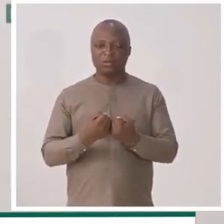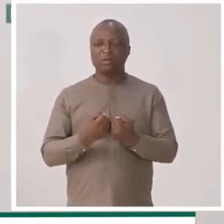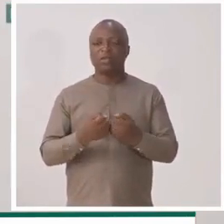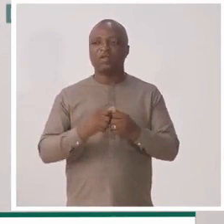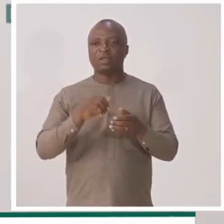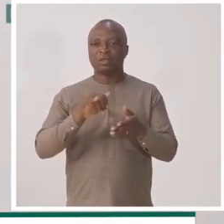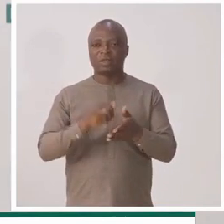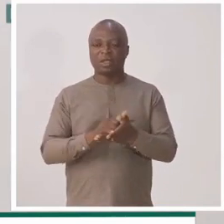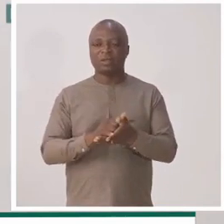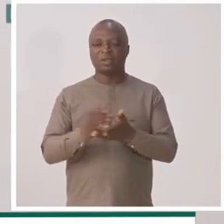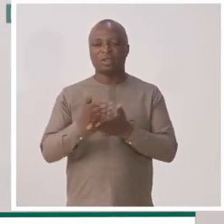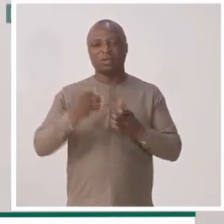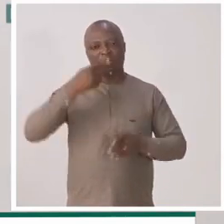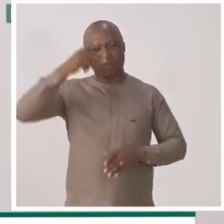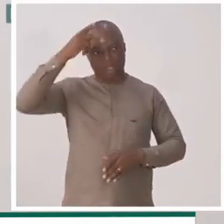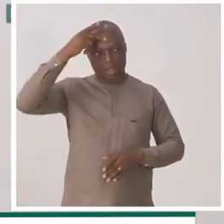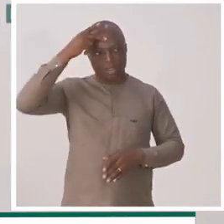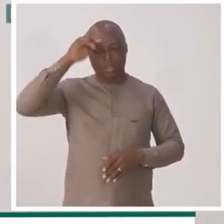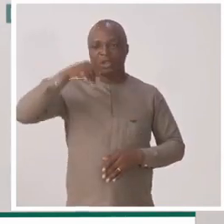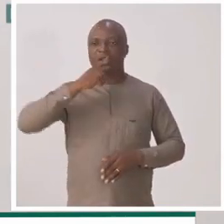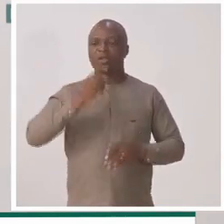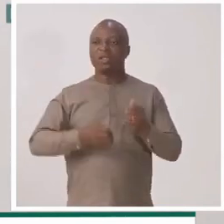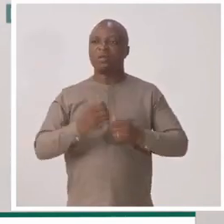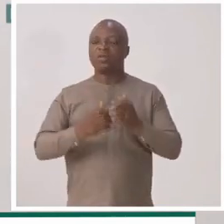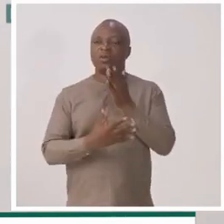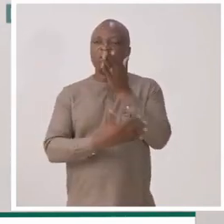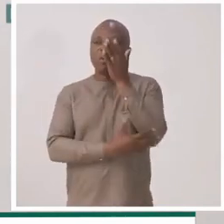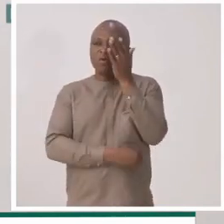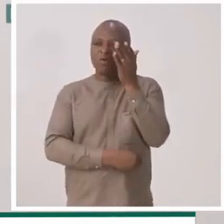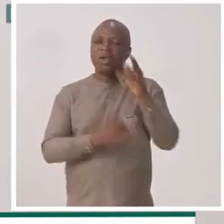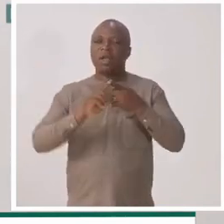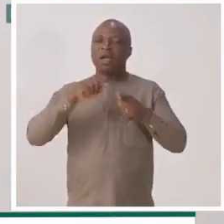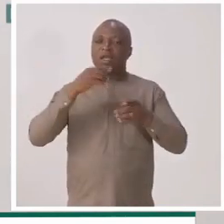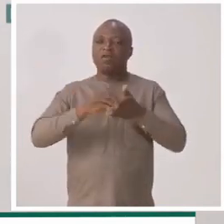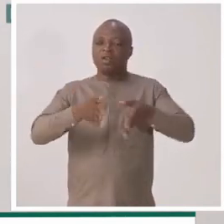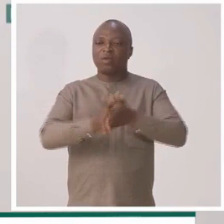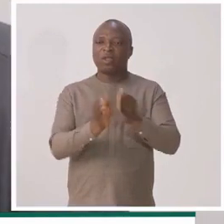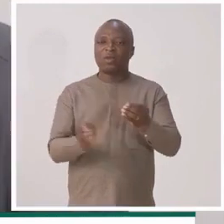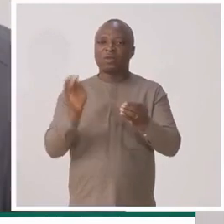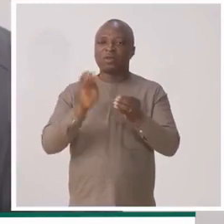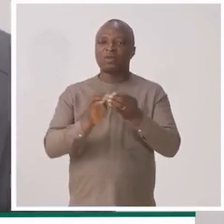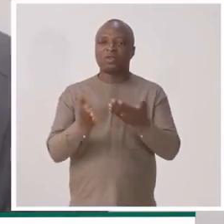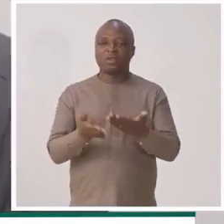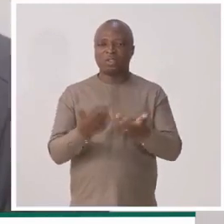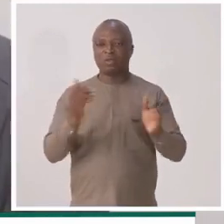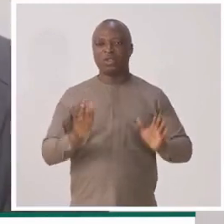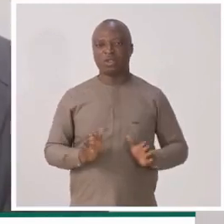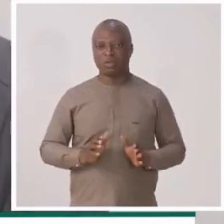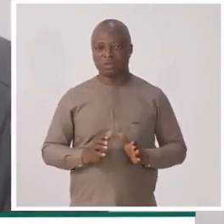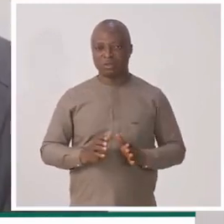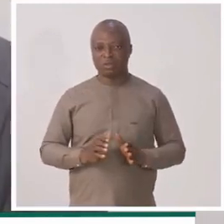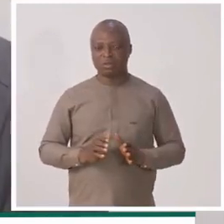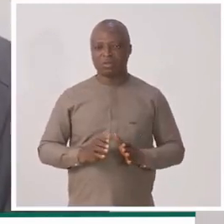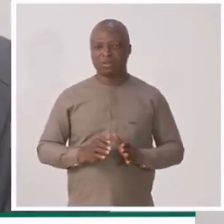C'est-à-dire que c'est ceux de nos parents qui sont les plus démunis à qui on va demander une contribution symbolique.